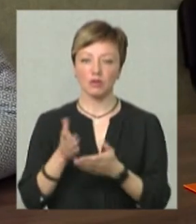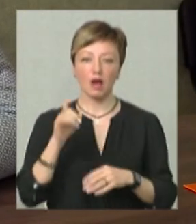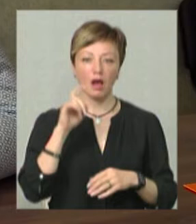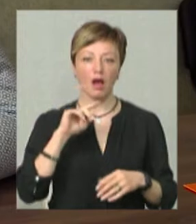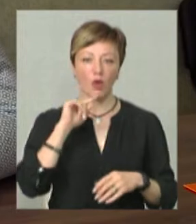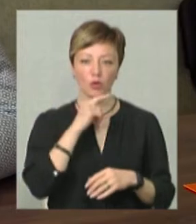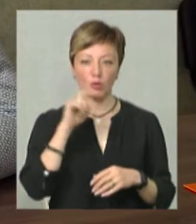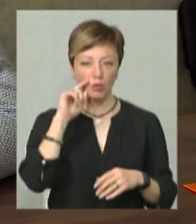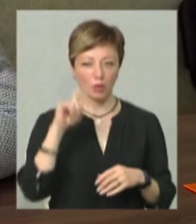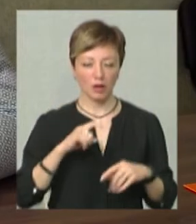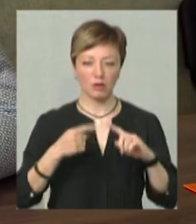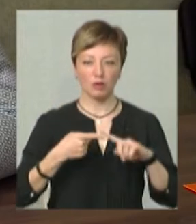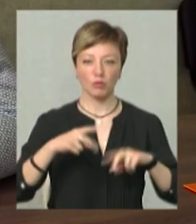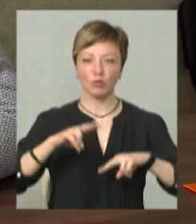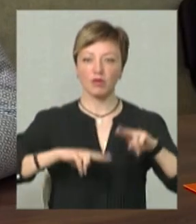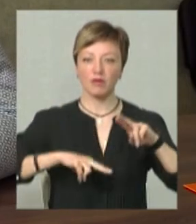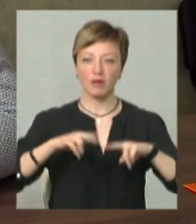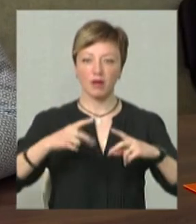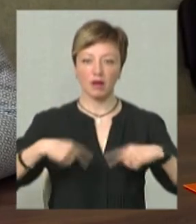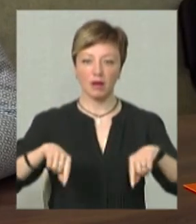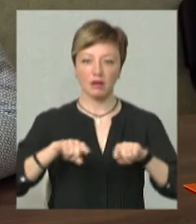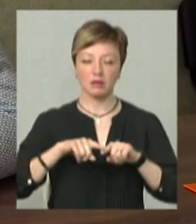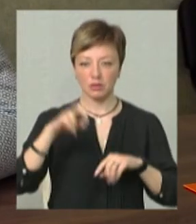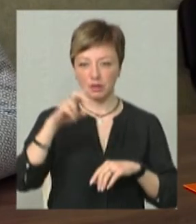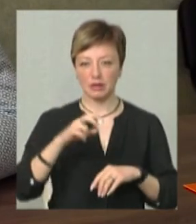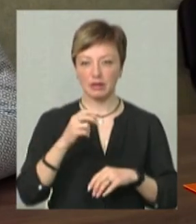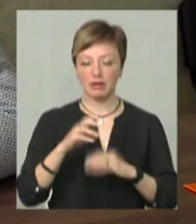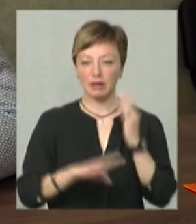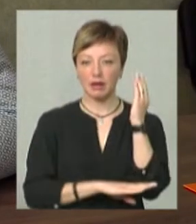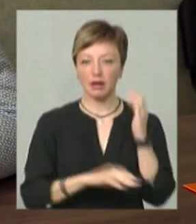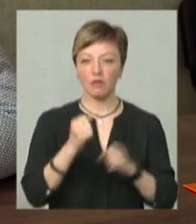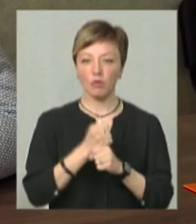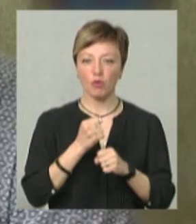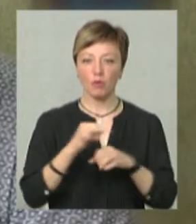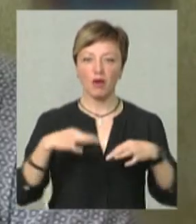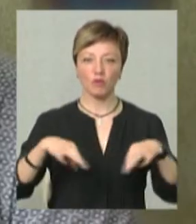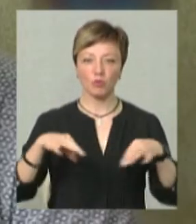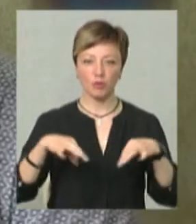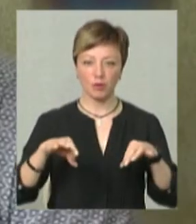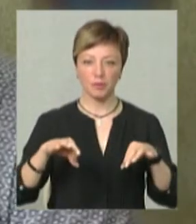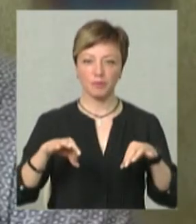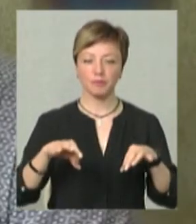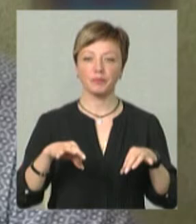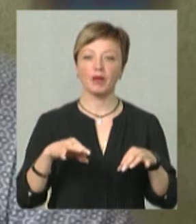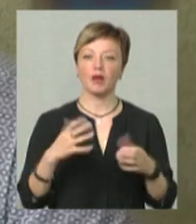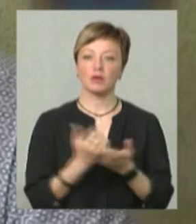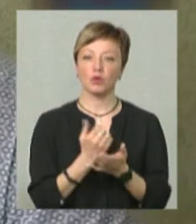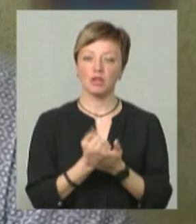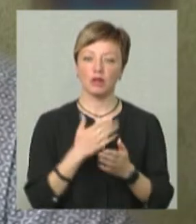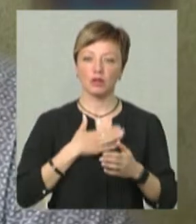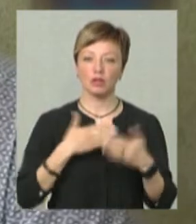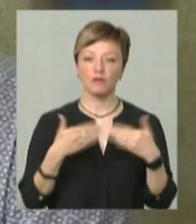України. Це будівельної галузі, деревообробної та автомобільної. Трудові звершення випускників